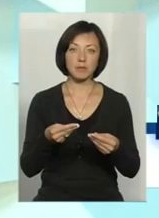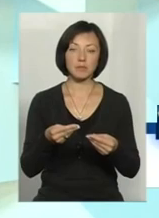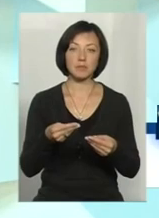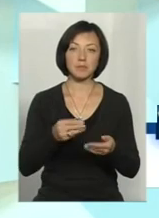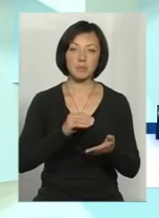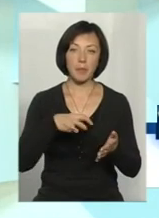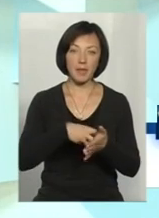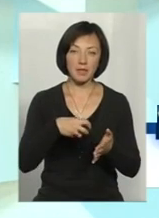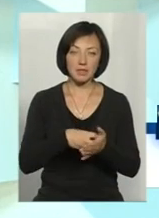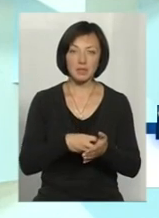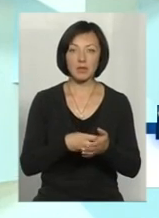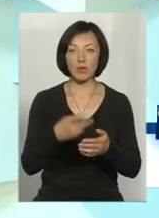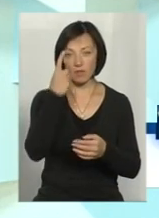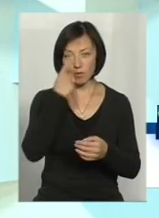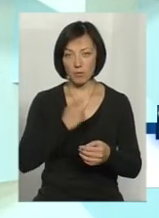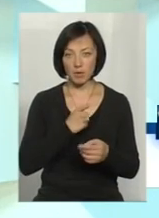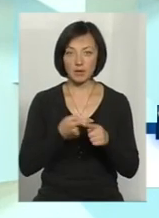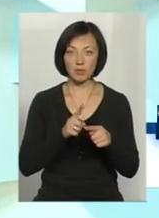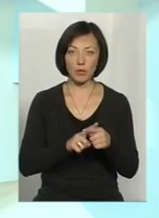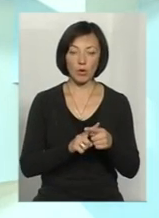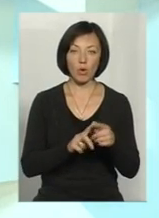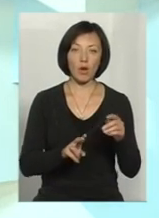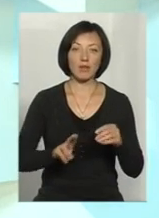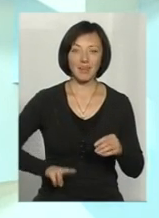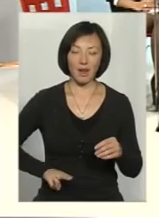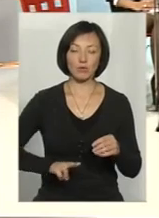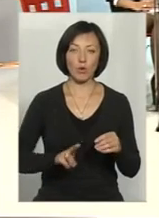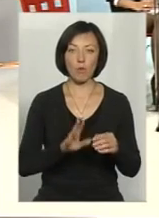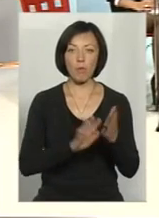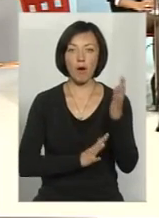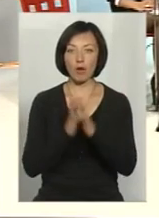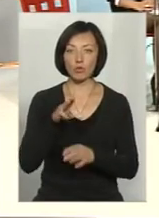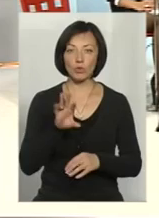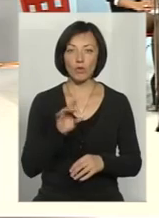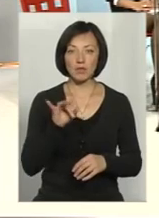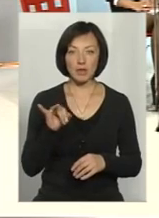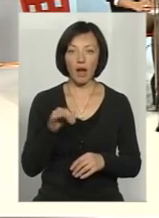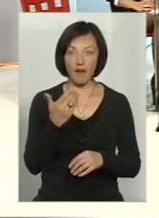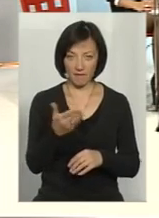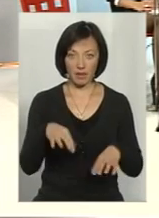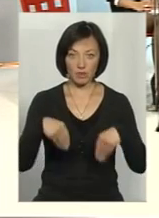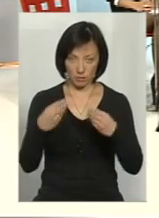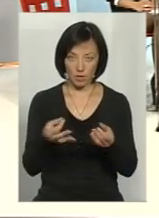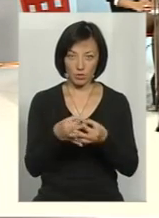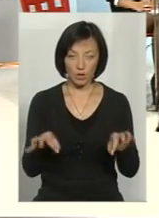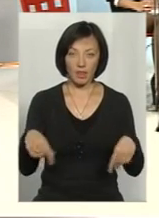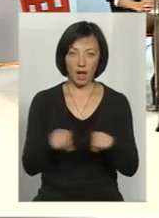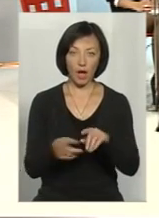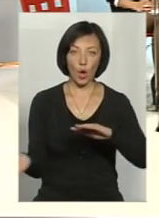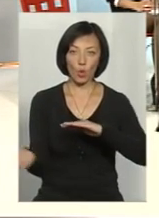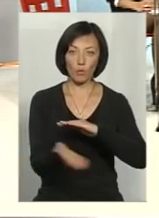Національного парку Подільських ТОТР. Настю, а чи давали дозволи на такі рубки?